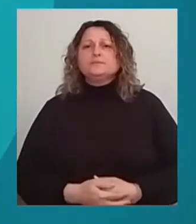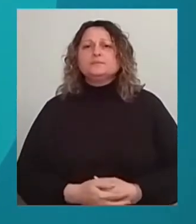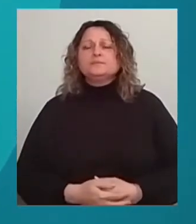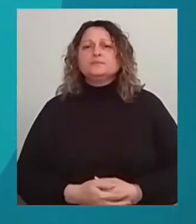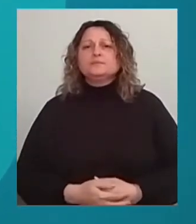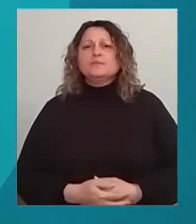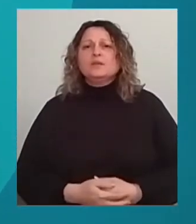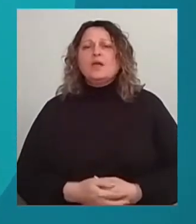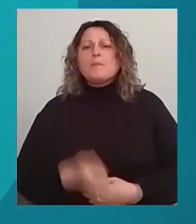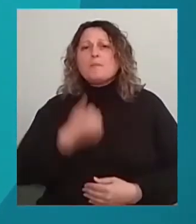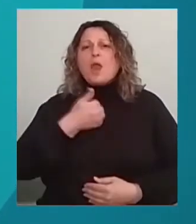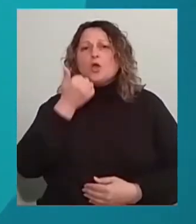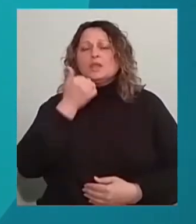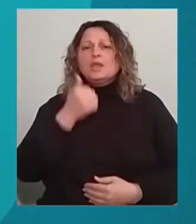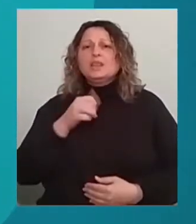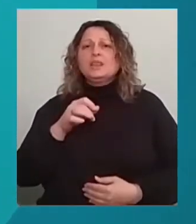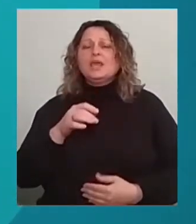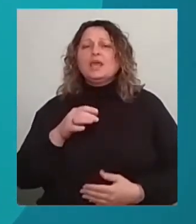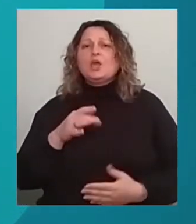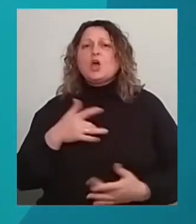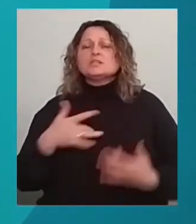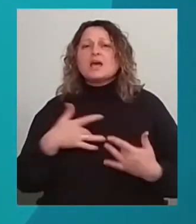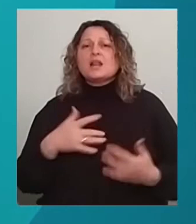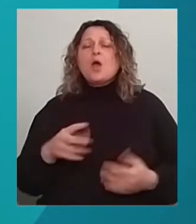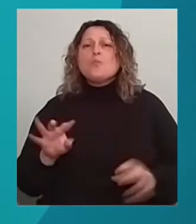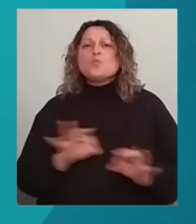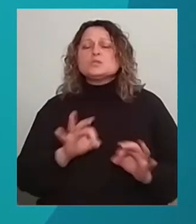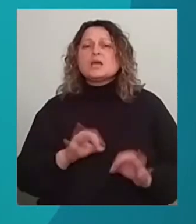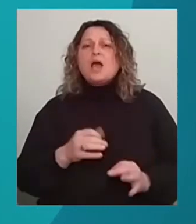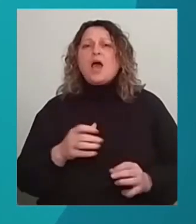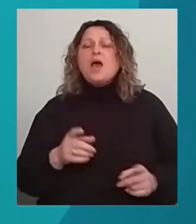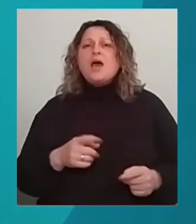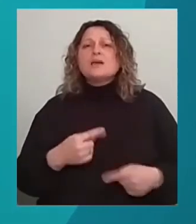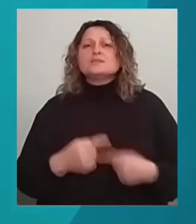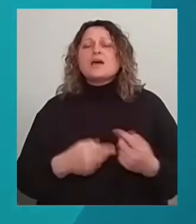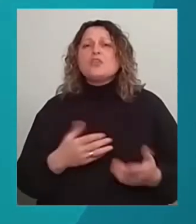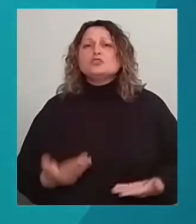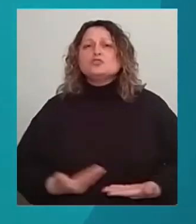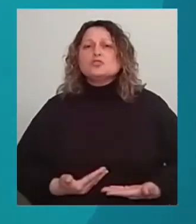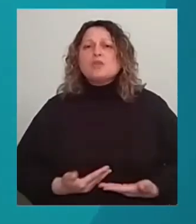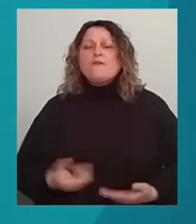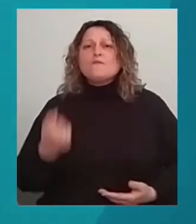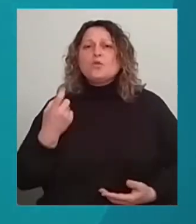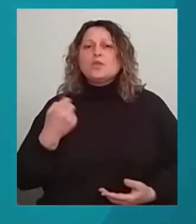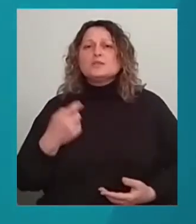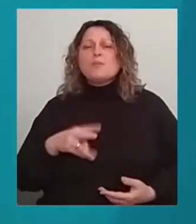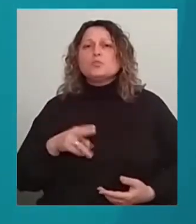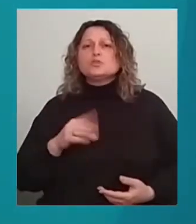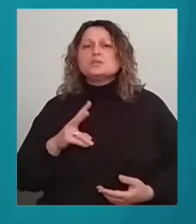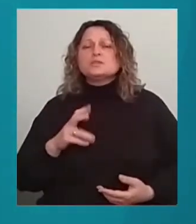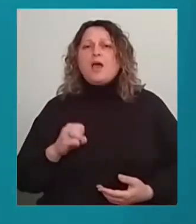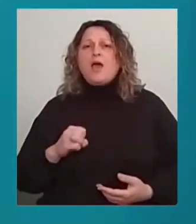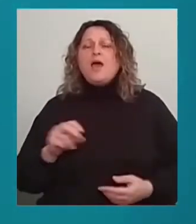Благодійний концерт «Музика заради життя» відбувся у музеї Олександра Пушкіна в Одесі. Мета заходу – зібрати кошти на